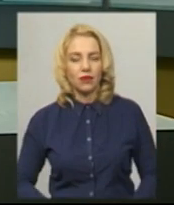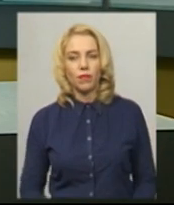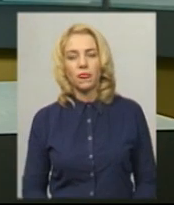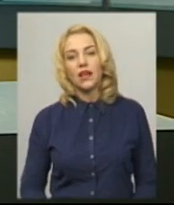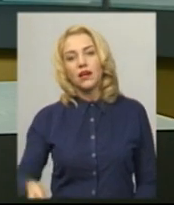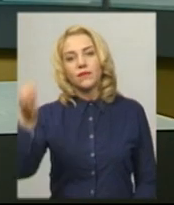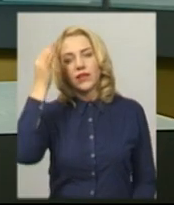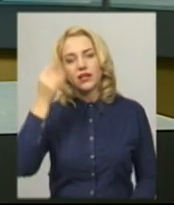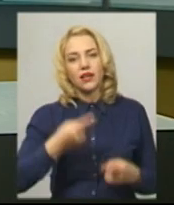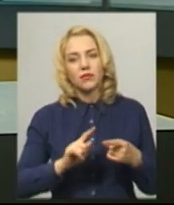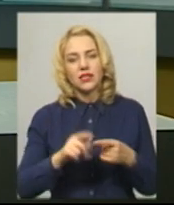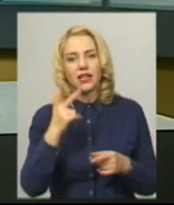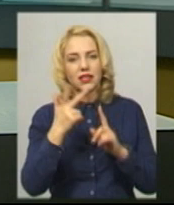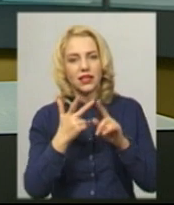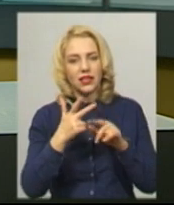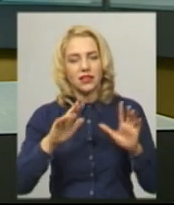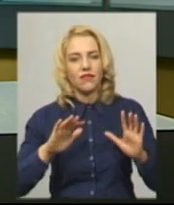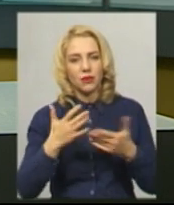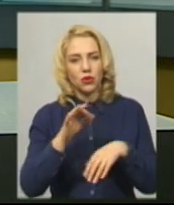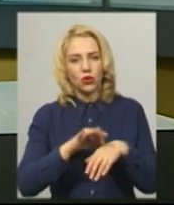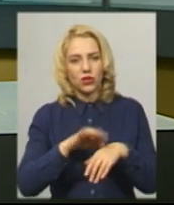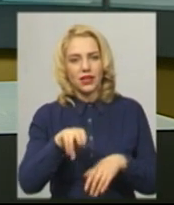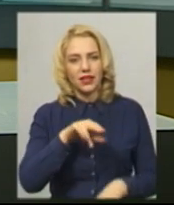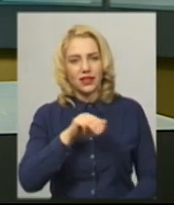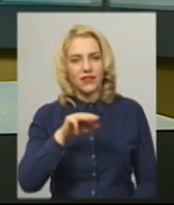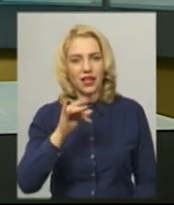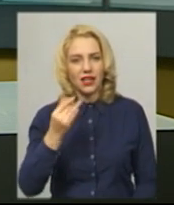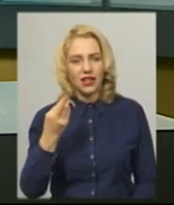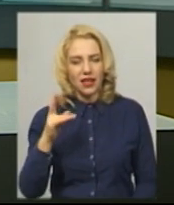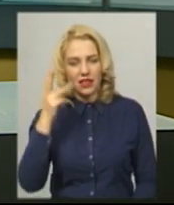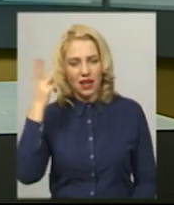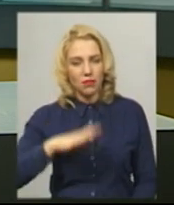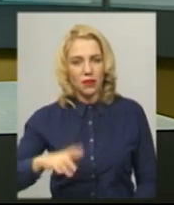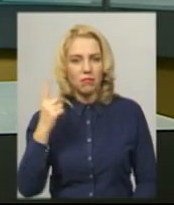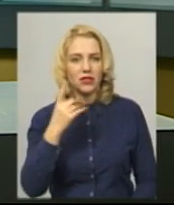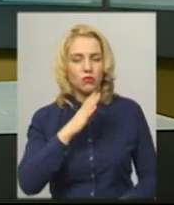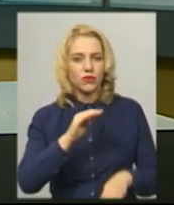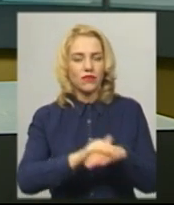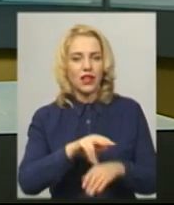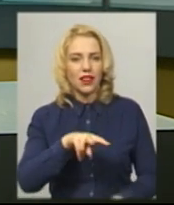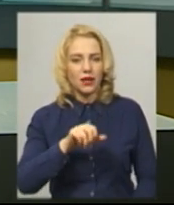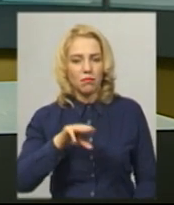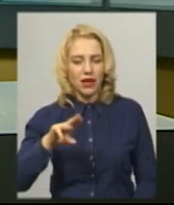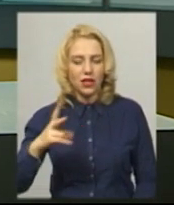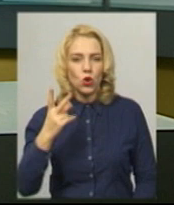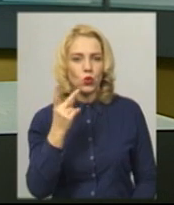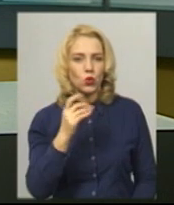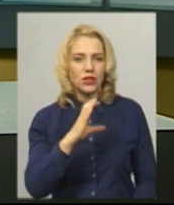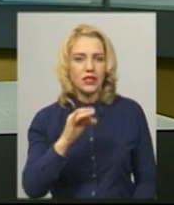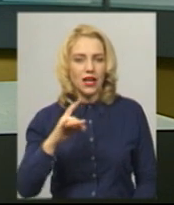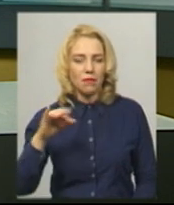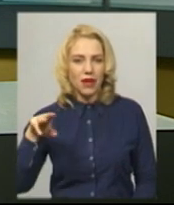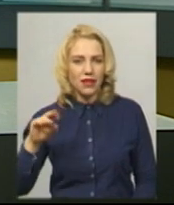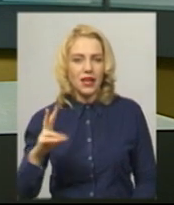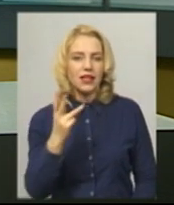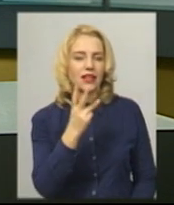Нагадаю, що це третій випадок дифтерії за цей рік на Хмельниччині. Перший зафіксували у липні, другий – у серпні і нині у листопаді